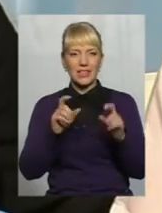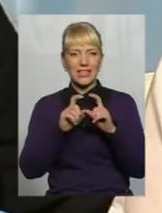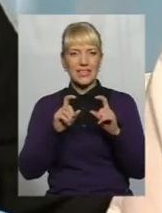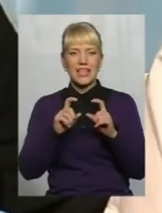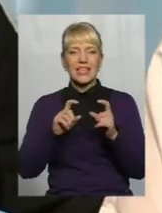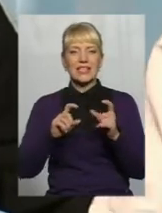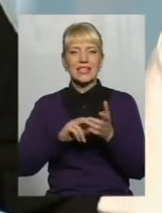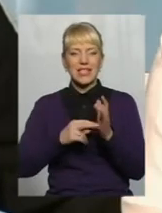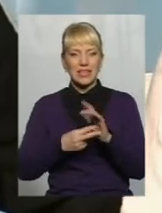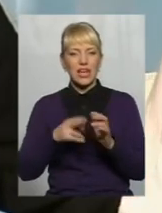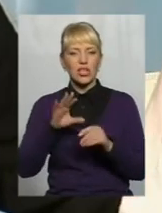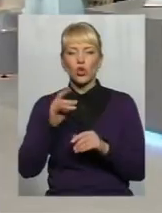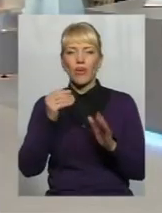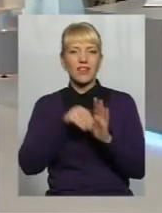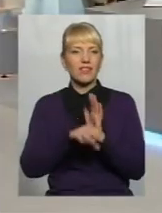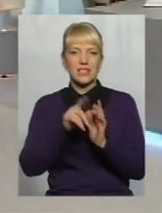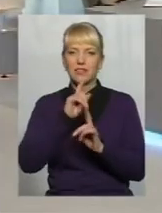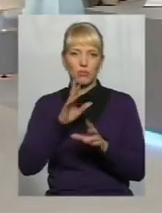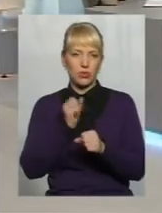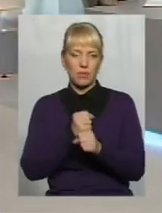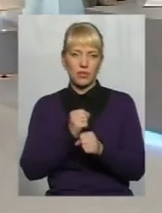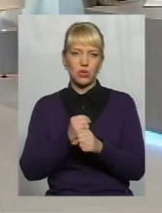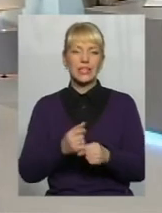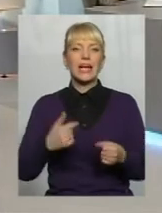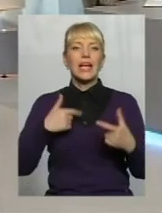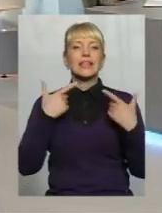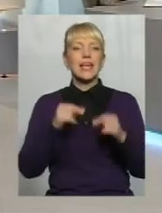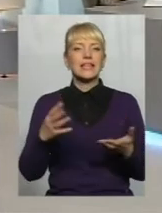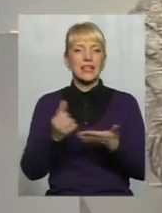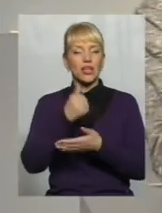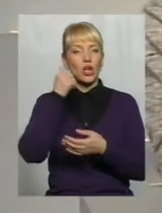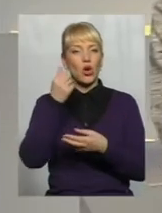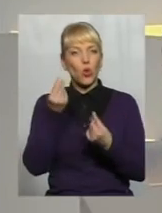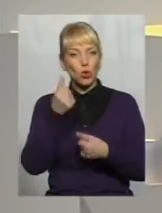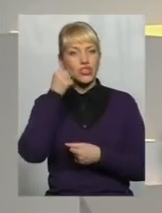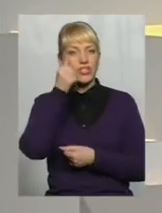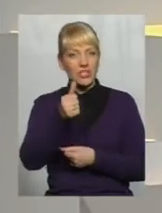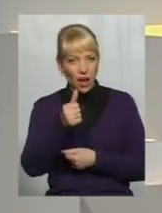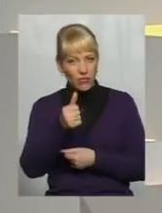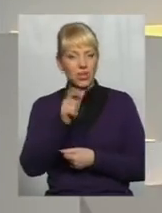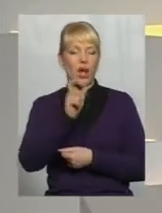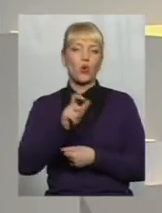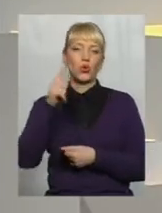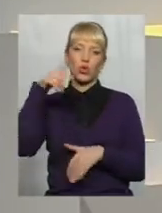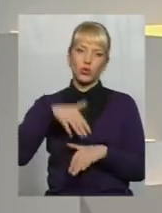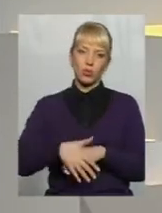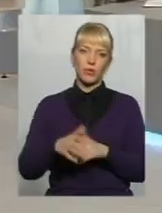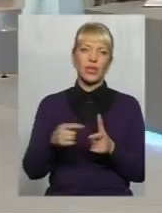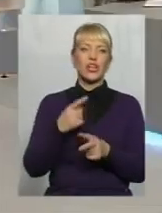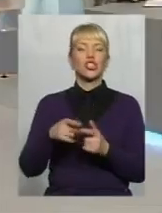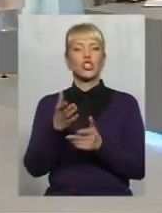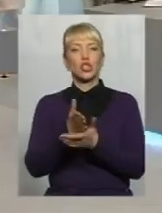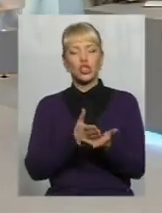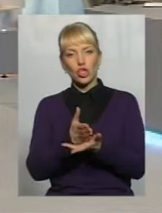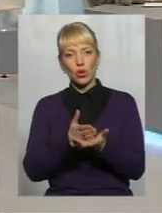не буде працювати Досить часто, де знайти гроші завтра, люди розуміють, чи то чиновник, чи